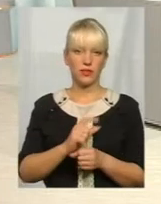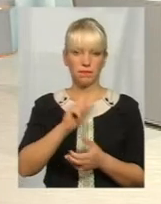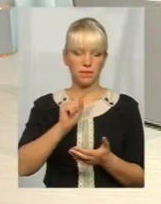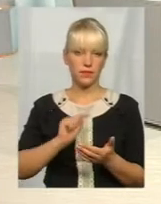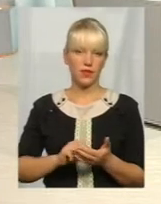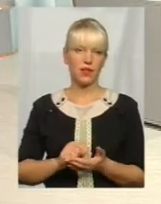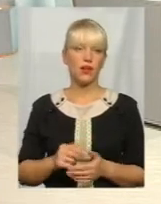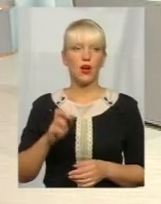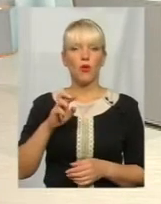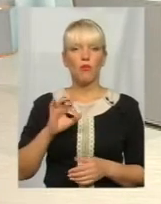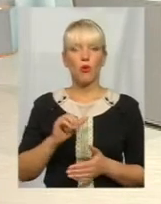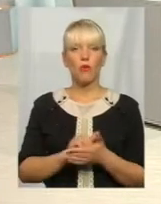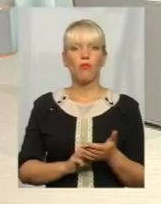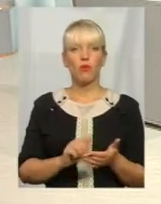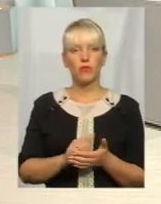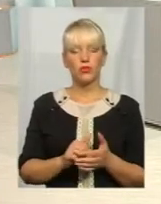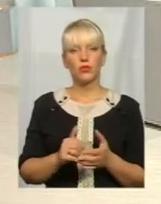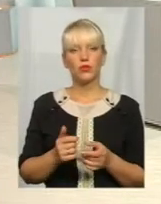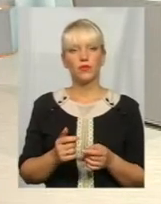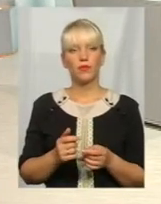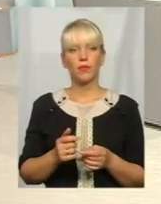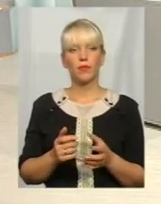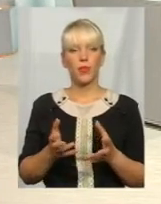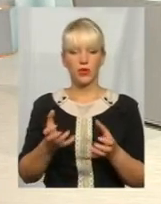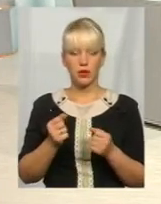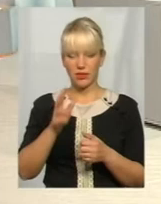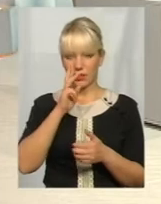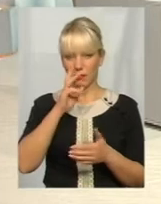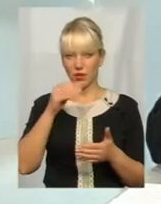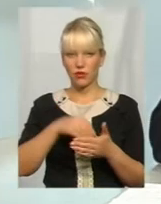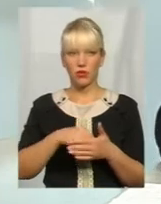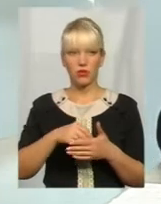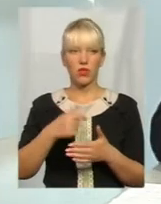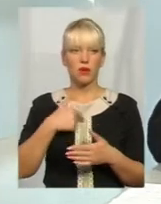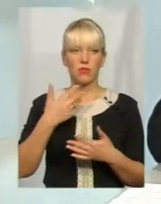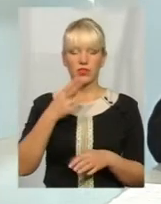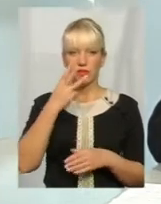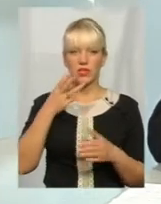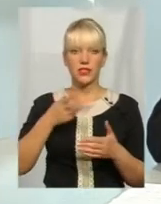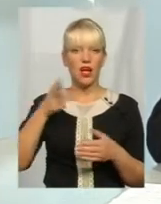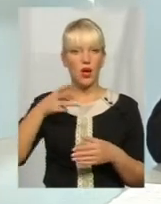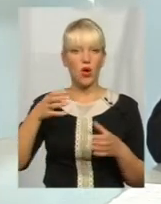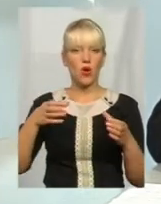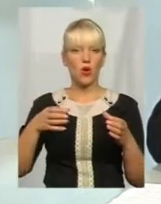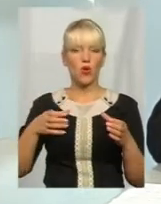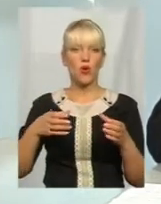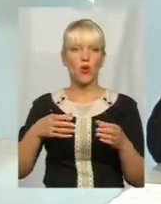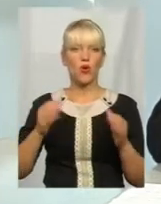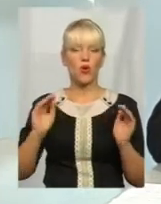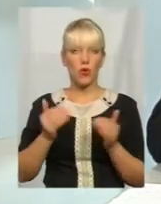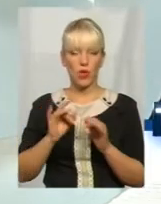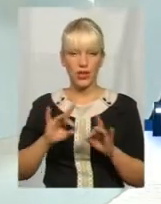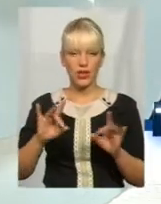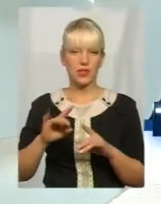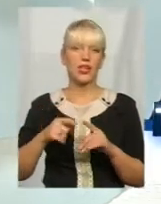По поводу отримання заробітної плати в конвертах. Ми вже дивилися ролик, тому що в дійсності так. Отримання